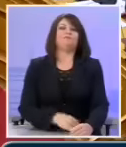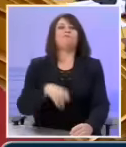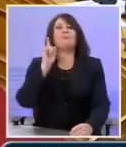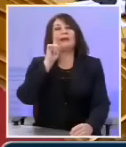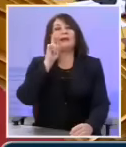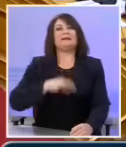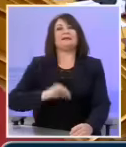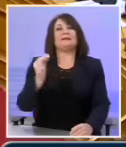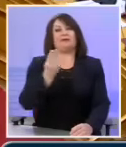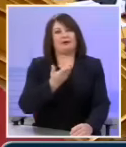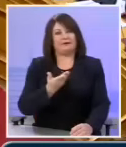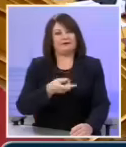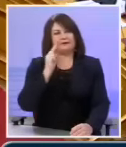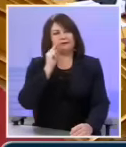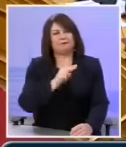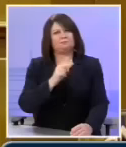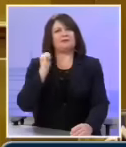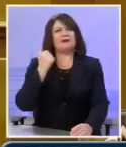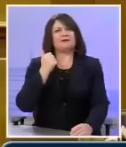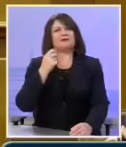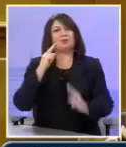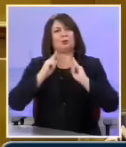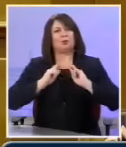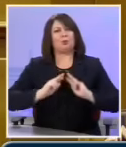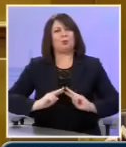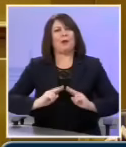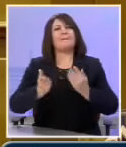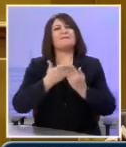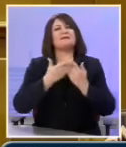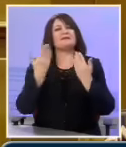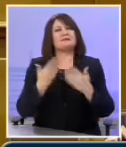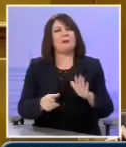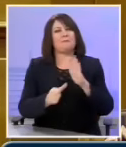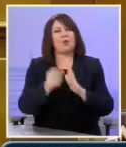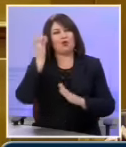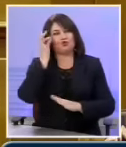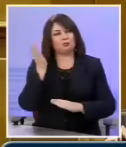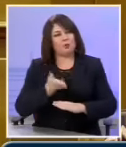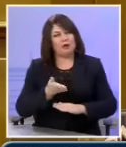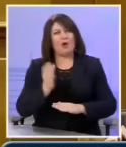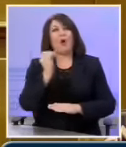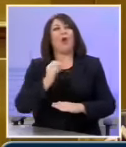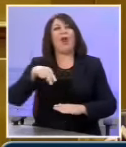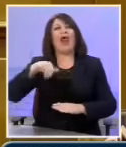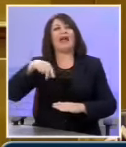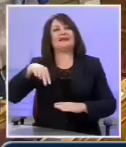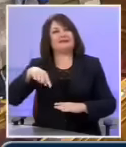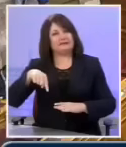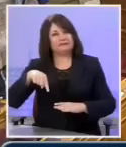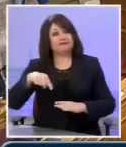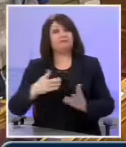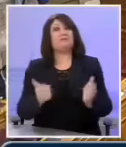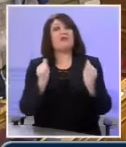Είδαμε ικανοποίηση τη χθεσινή και προχθεσινή επίσκεψη του Πρόεδρου Ολάντ στην Ελλάδα, το κλίμα